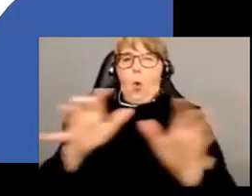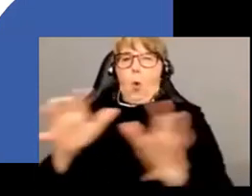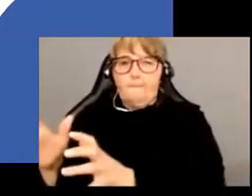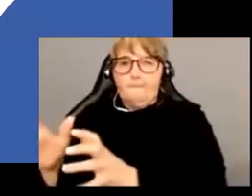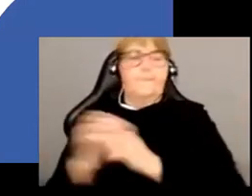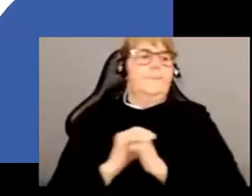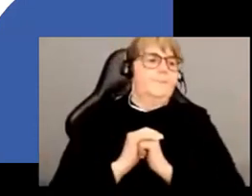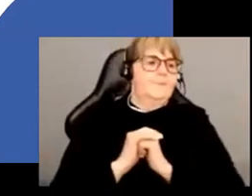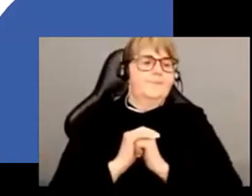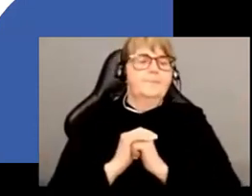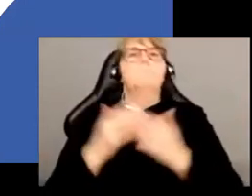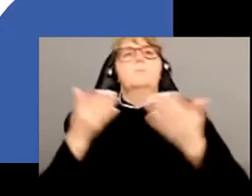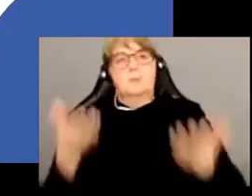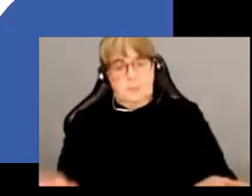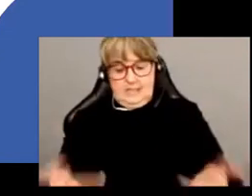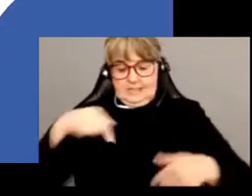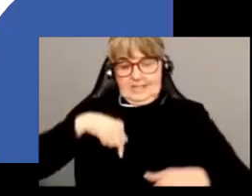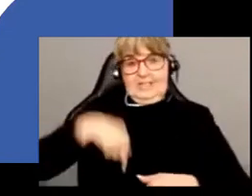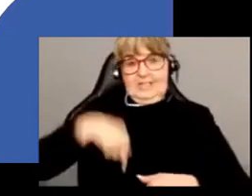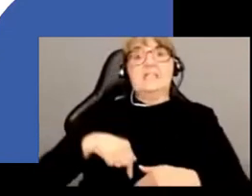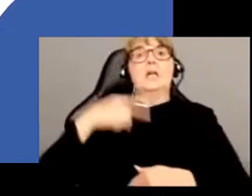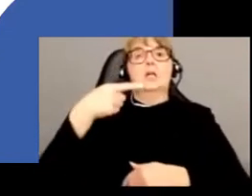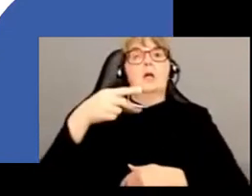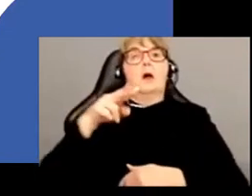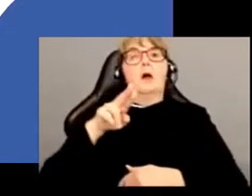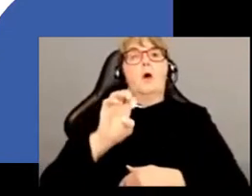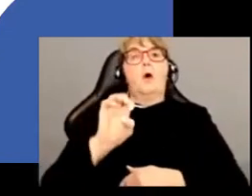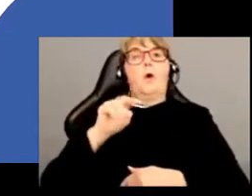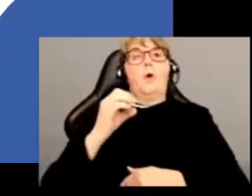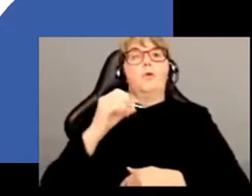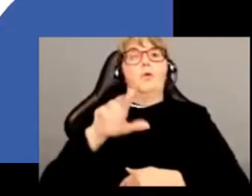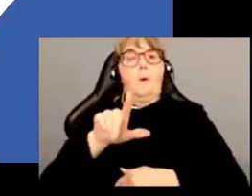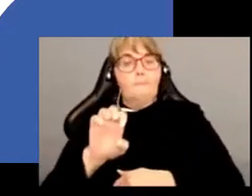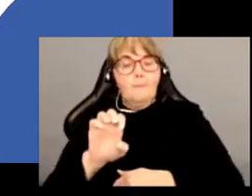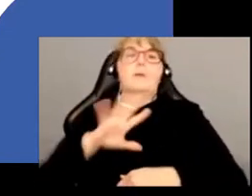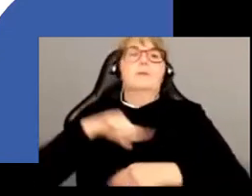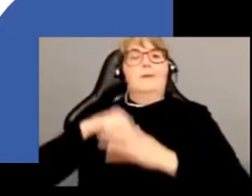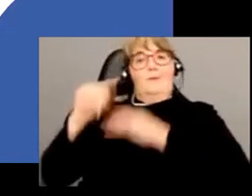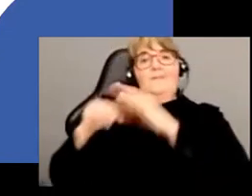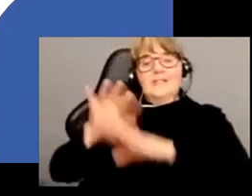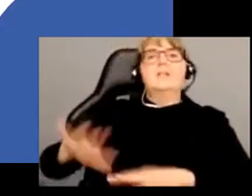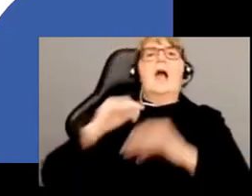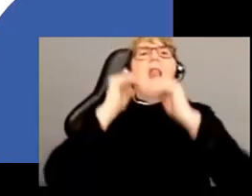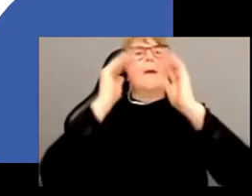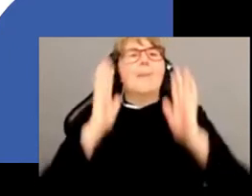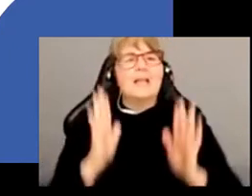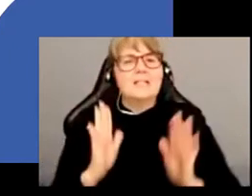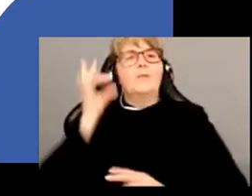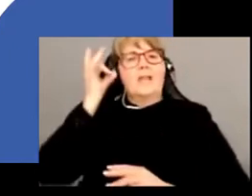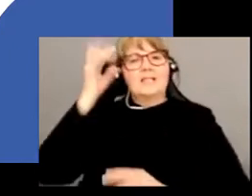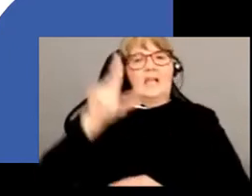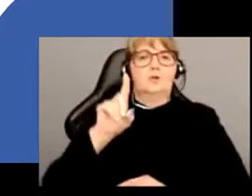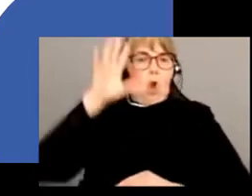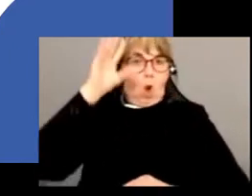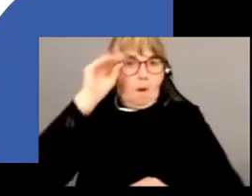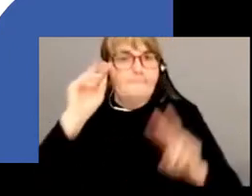ici à Grenoble, c'est de faire vivre une structure diversitaire appelée la maison des sciences de l'homme, qui justement a pour vocation de